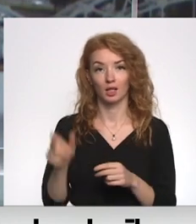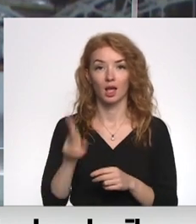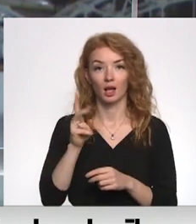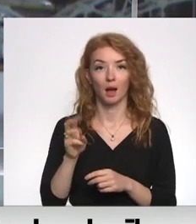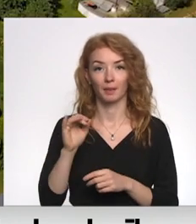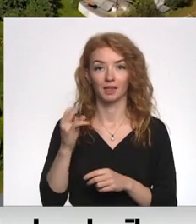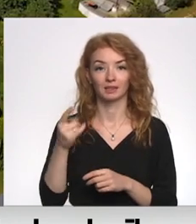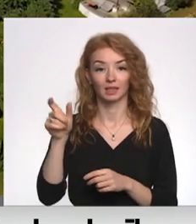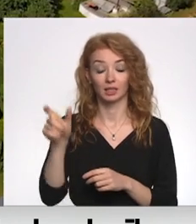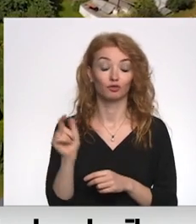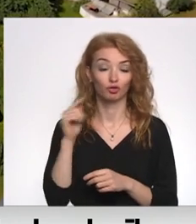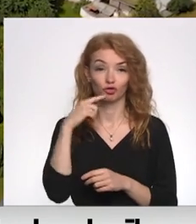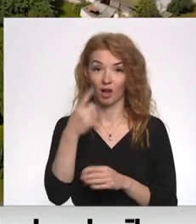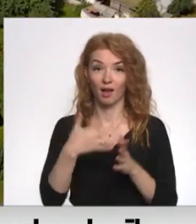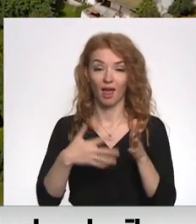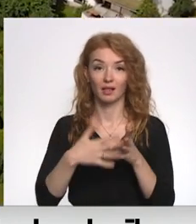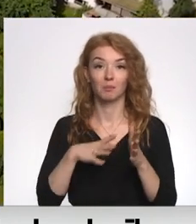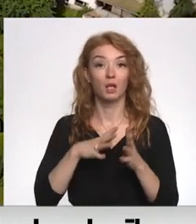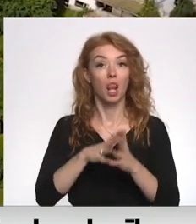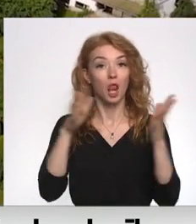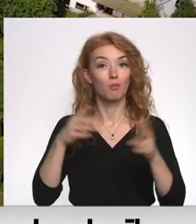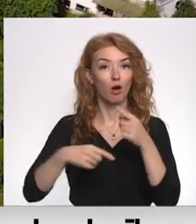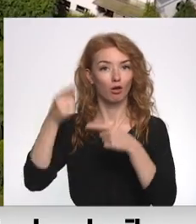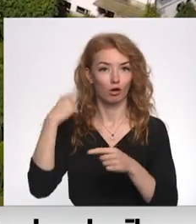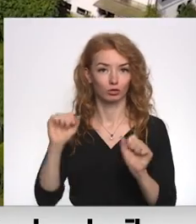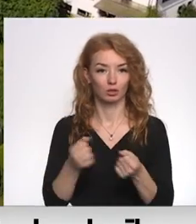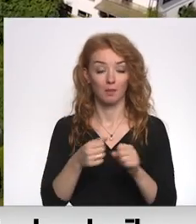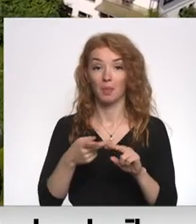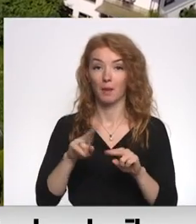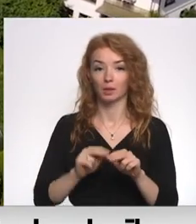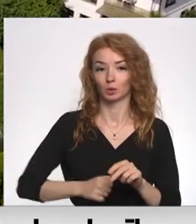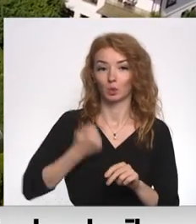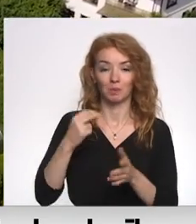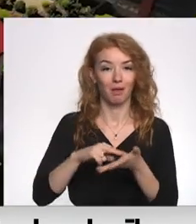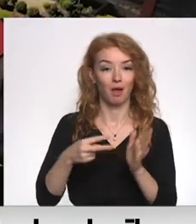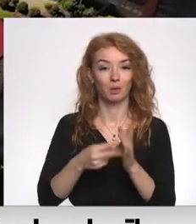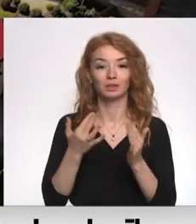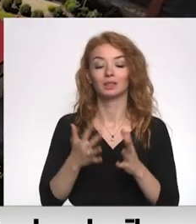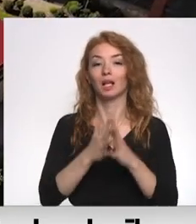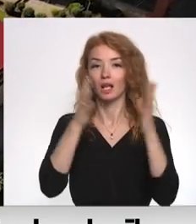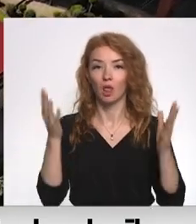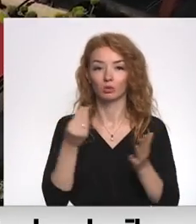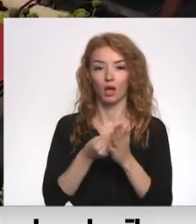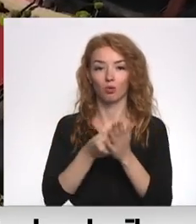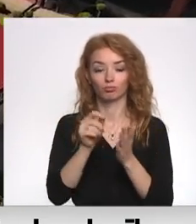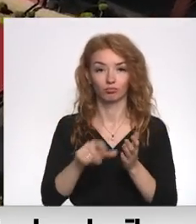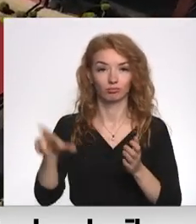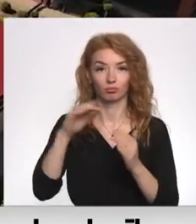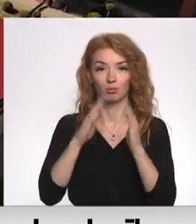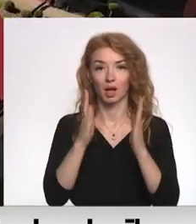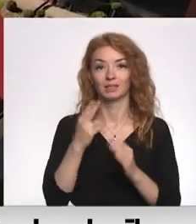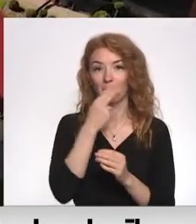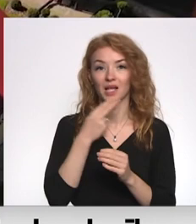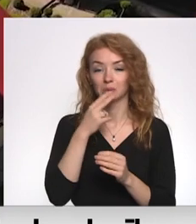Kamīnskis. Viņš uzsver, ka rēķina bija liela jau pagājušajā ziemā, tāpēc grūti paredzēt, cik lielu cenu kāpumu mājasēmniecības